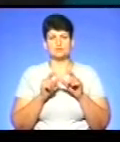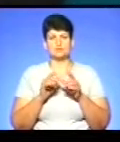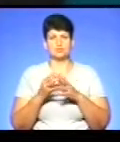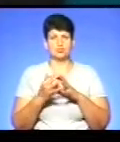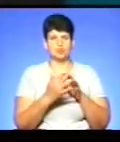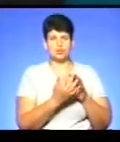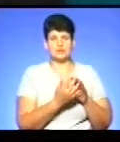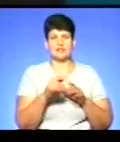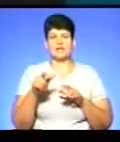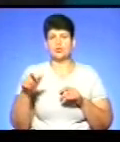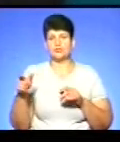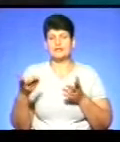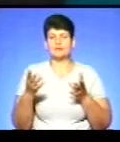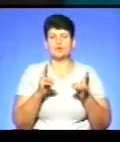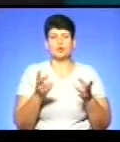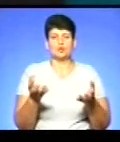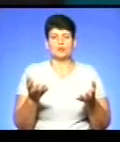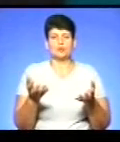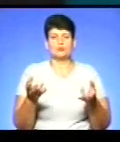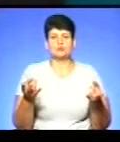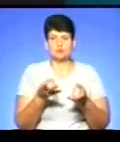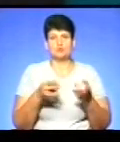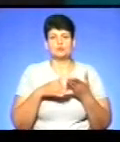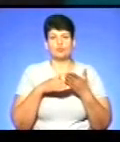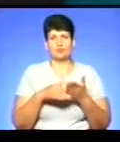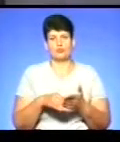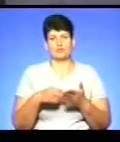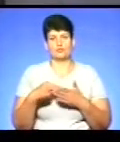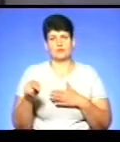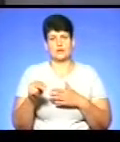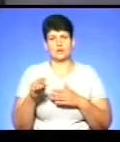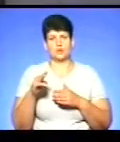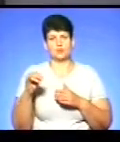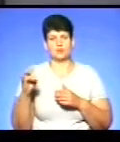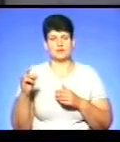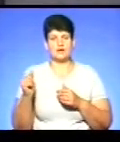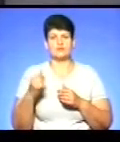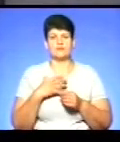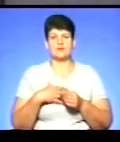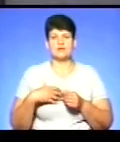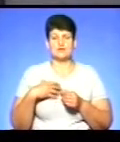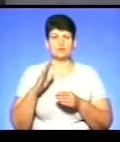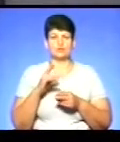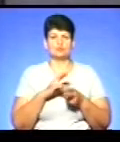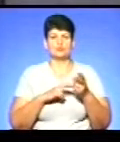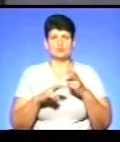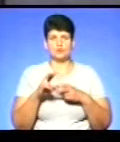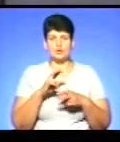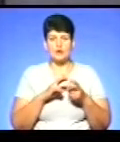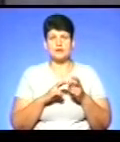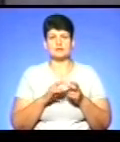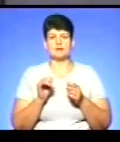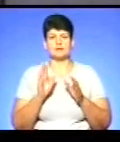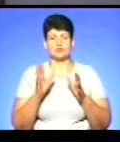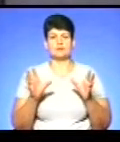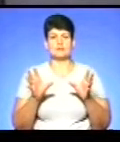вкрай потребують саме допомоги у придбанні телетюнера, щоб потім узагальнути, і, можливо, все-таки будемо шукати, ну, будемо разом,